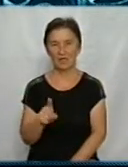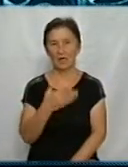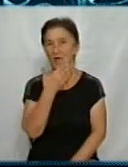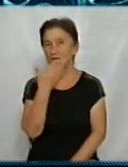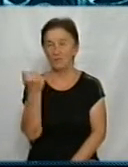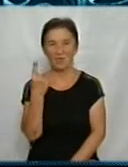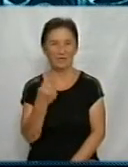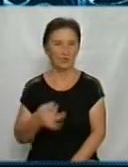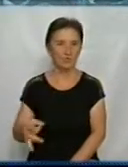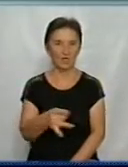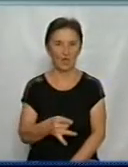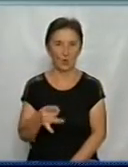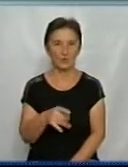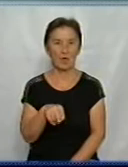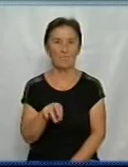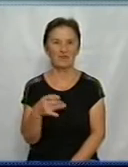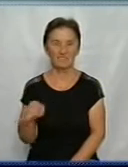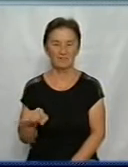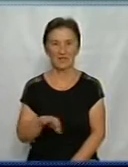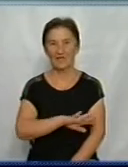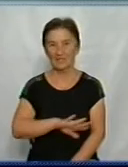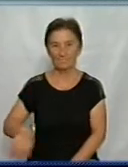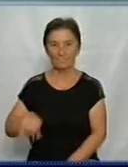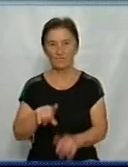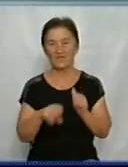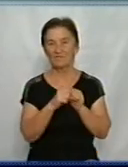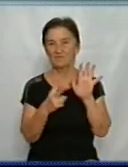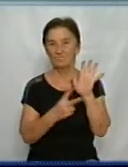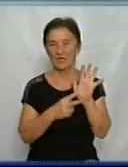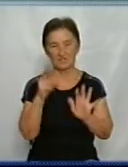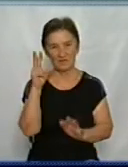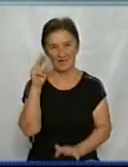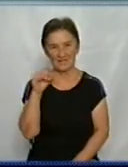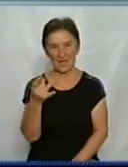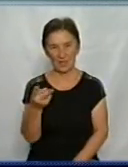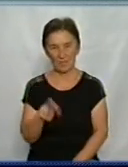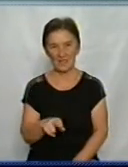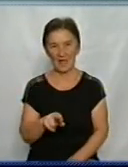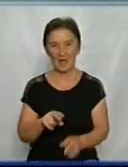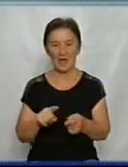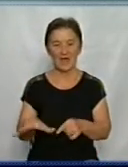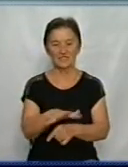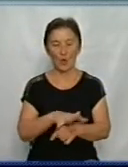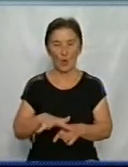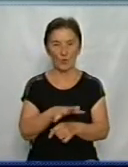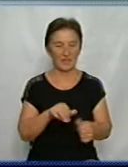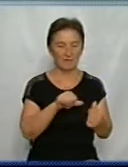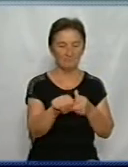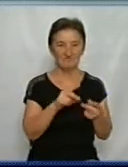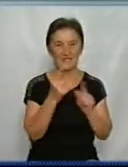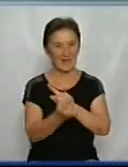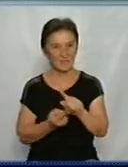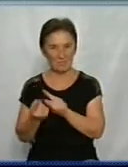одному районі – Петрівському. 17 серпня в Україні змінився розподіл міста районів за карантинними зонами за рівнем поширення